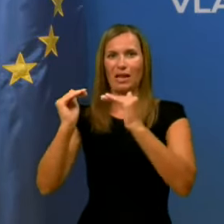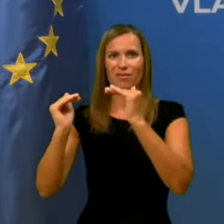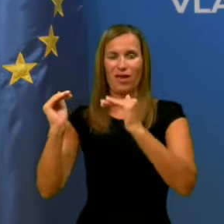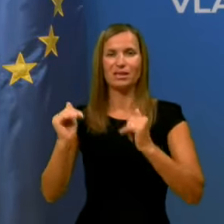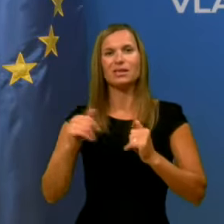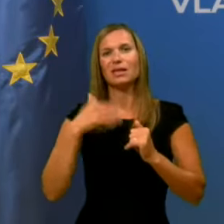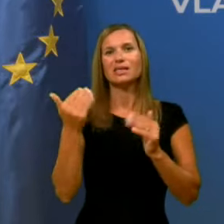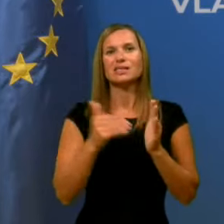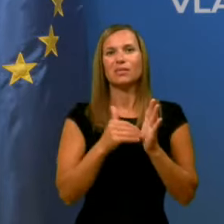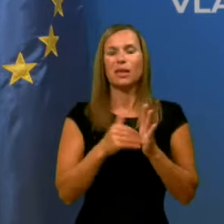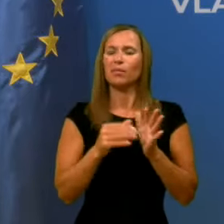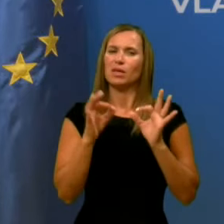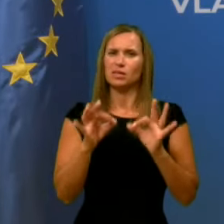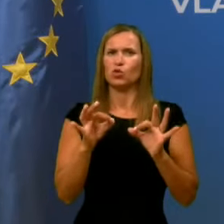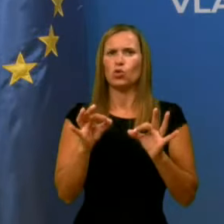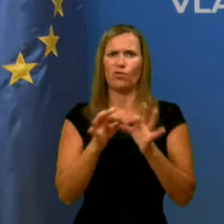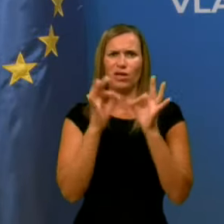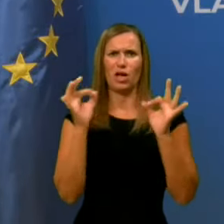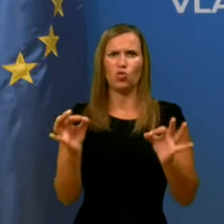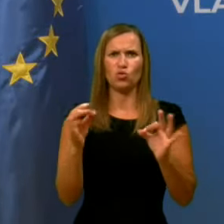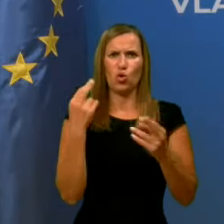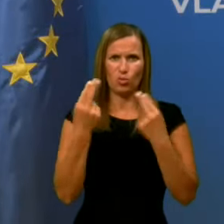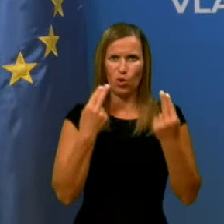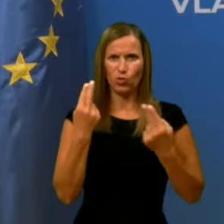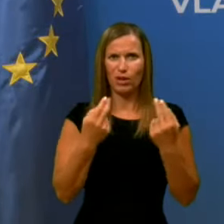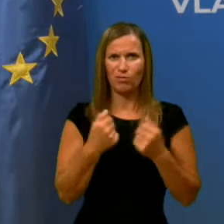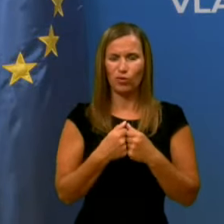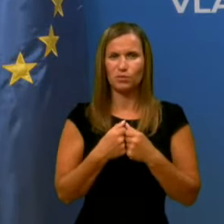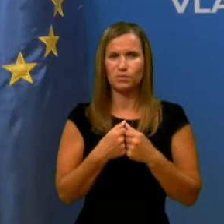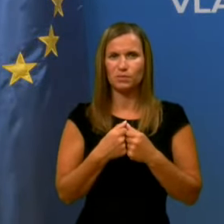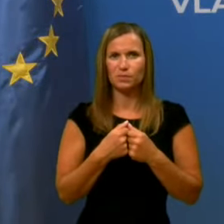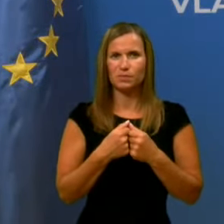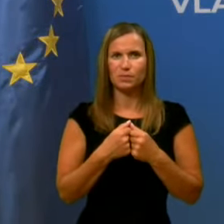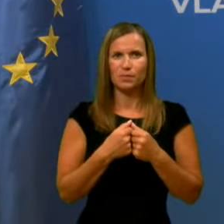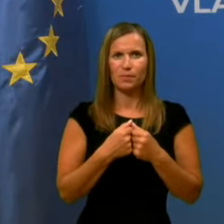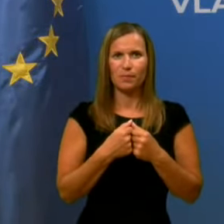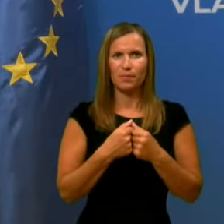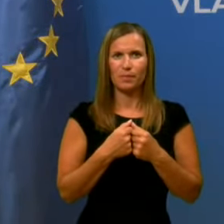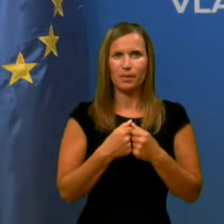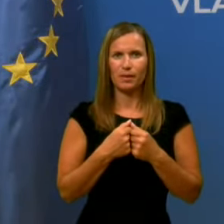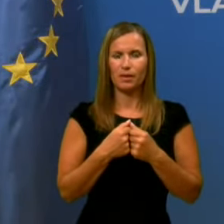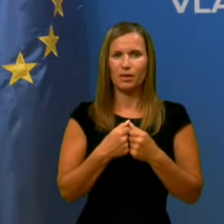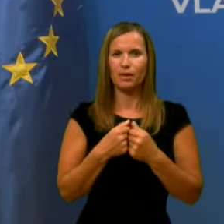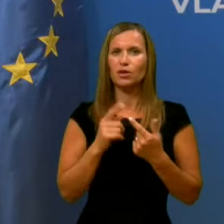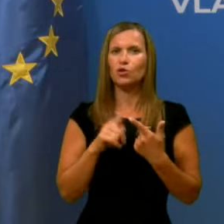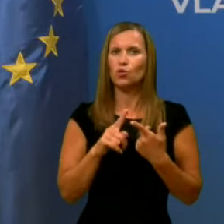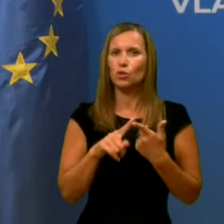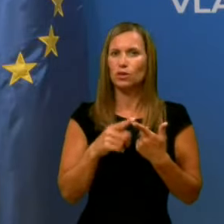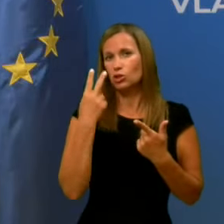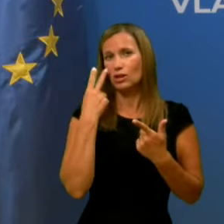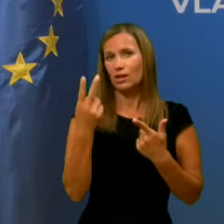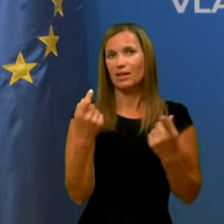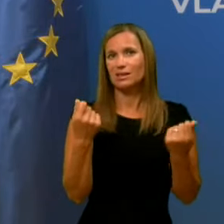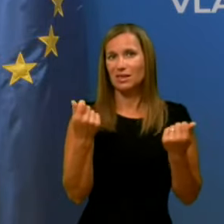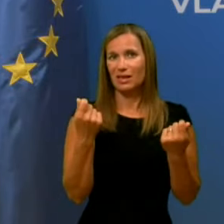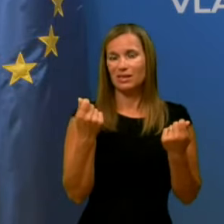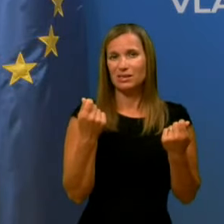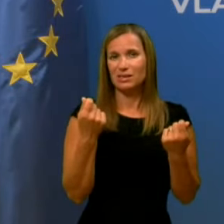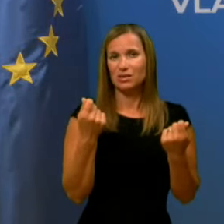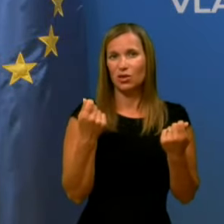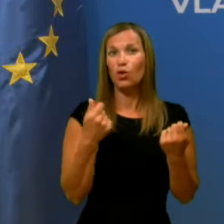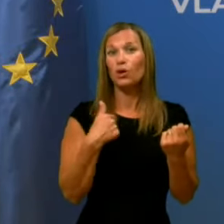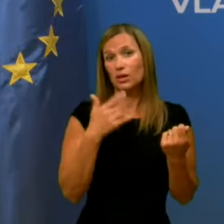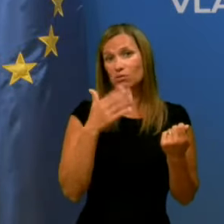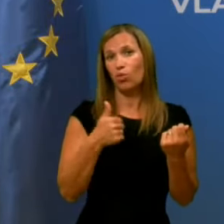septembrom sigurno v javno obravnavo. Zakon je pa napisan. To je eno. Drugič, kar se tiče sredstev, sveda, jaz bom